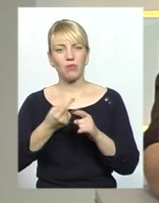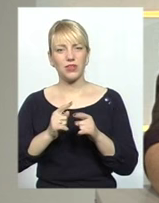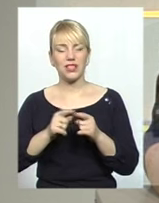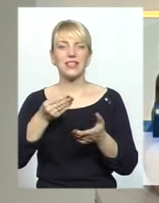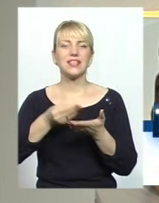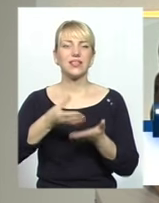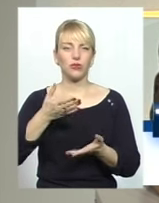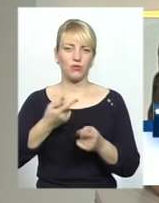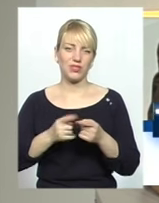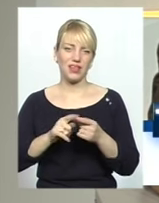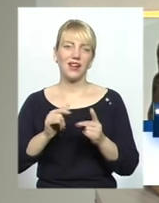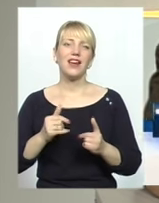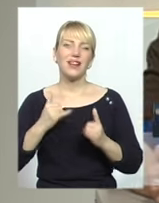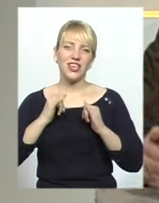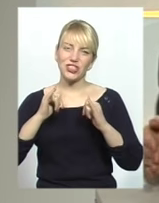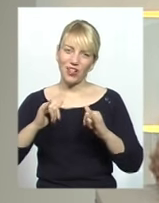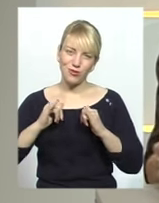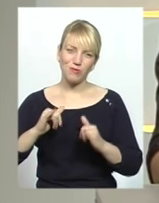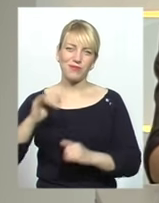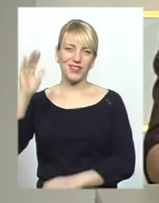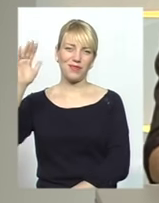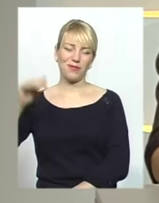цінуємо це і шануємося. На все добре.